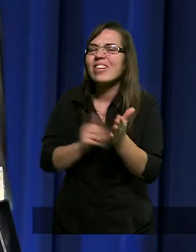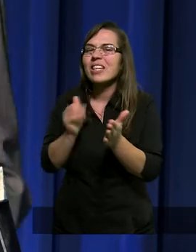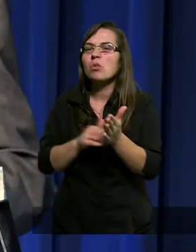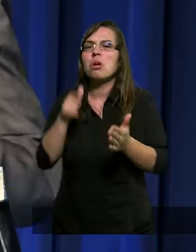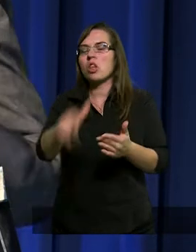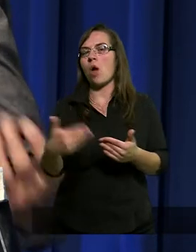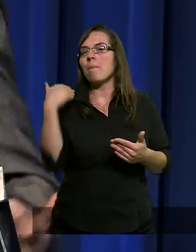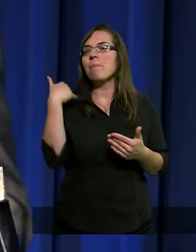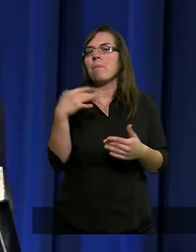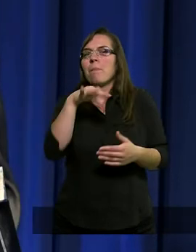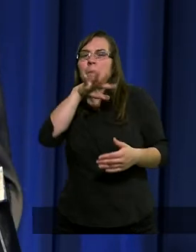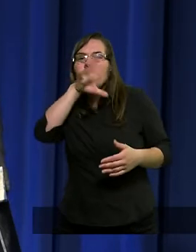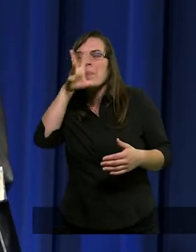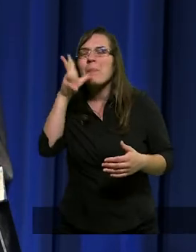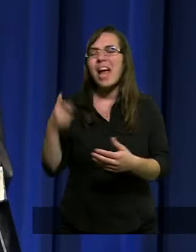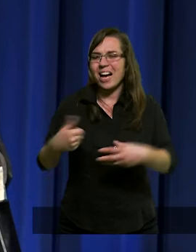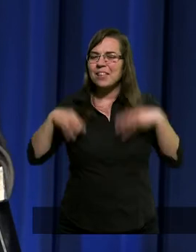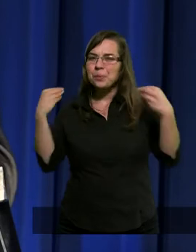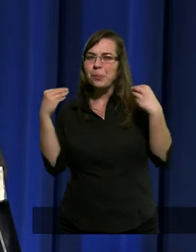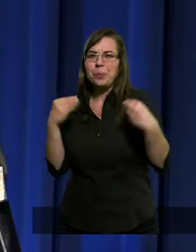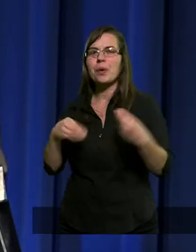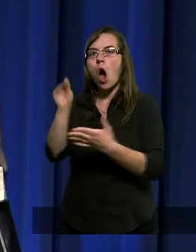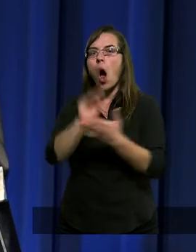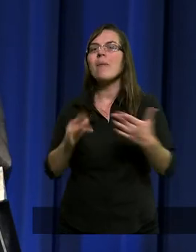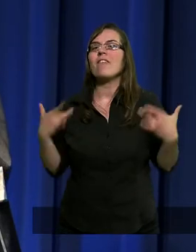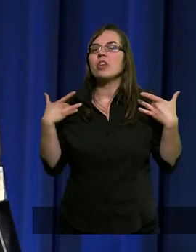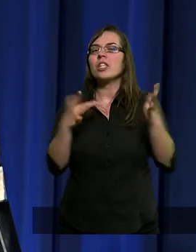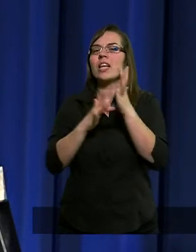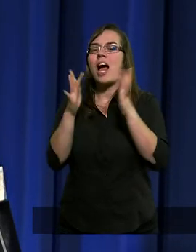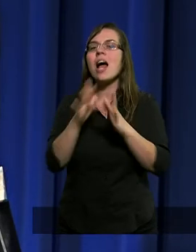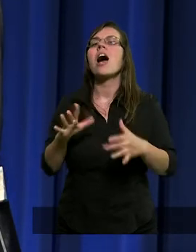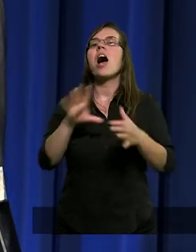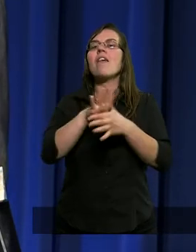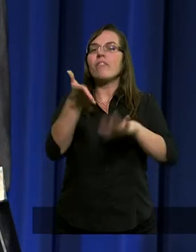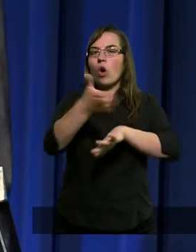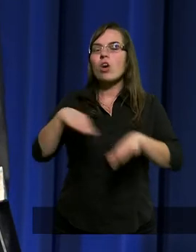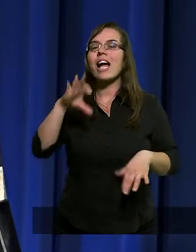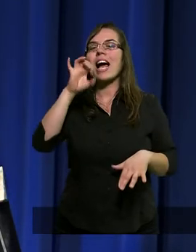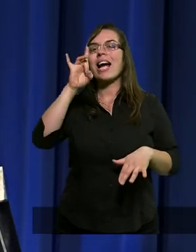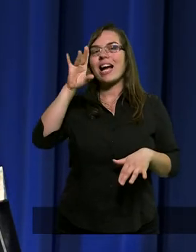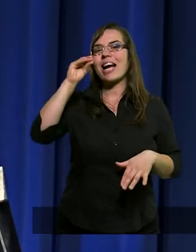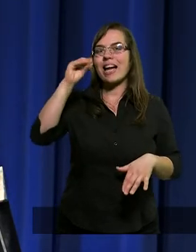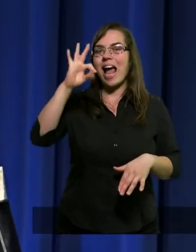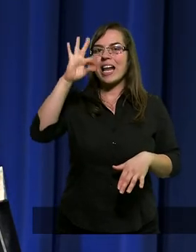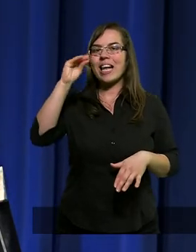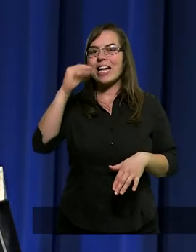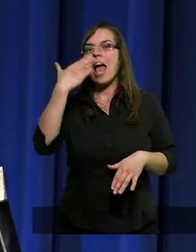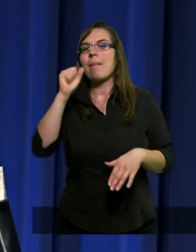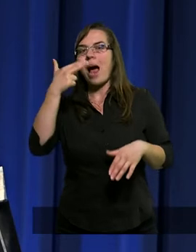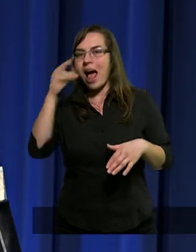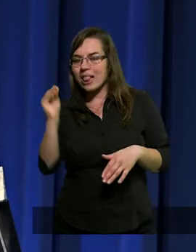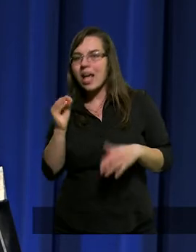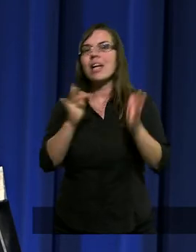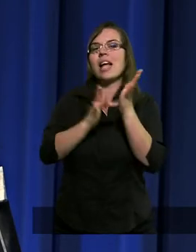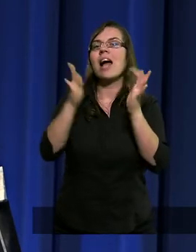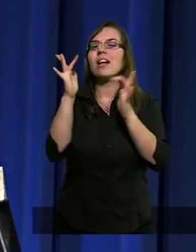To jest przepięknie opisane w życiu Jezusa w rozdziale Getsemane. Jezus